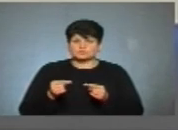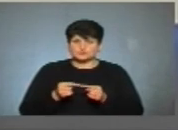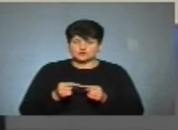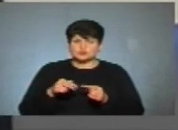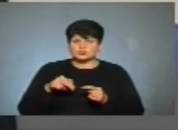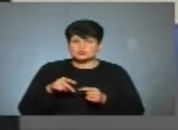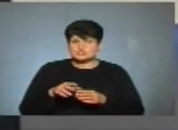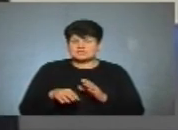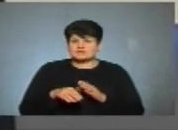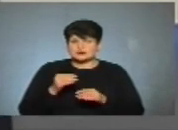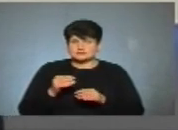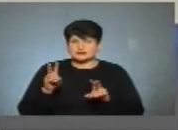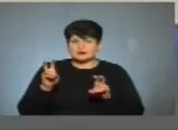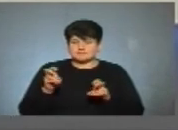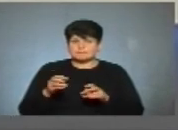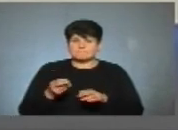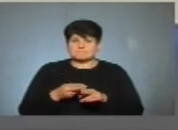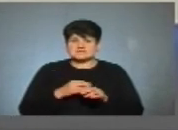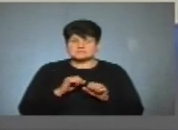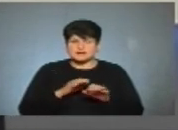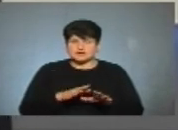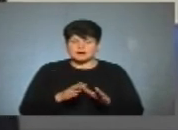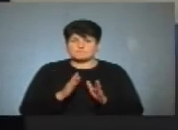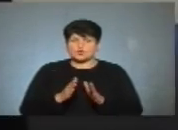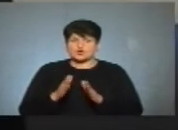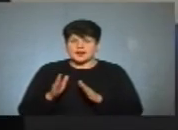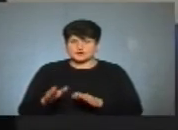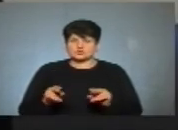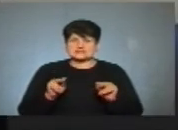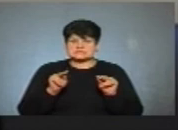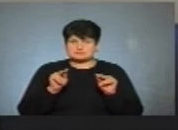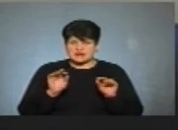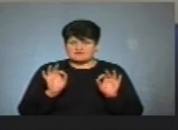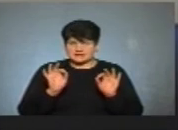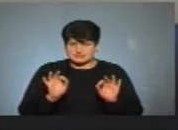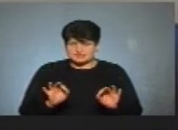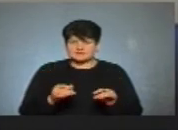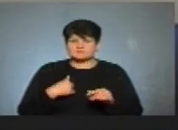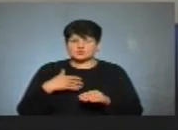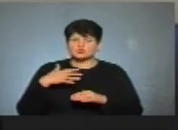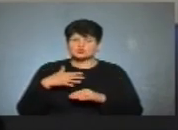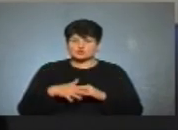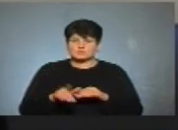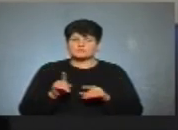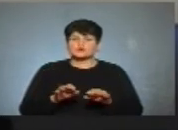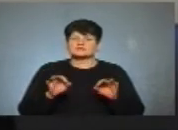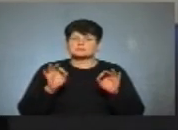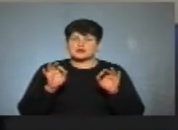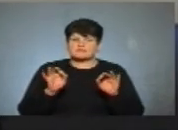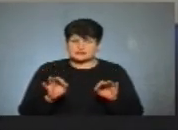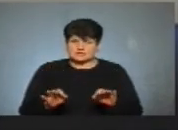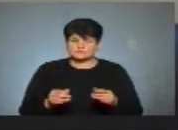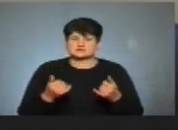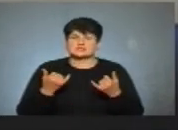ідучи на вибори з гаслом «Безпека, порядок та справедливість», ми чітко розуміємо, що саме справедливості, якраз